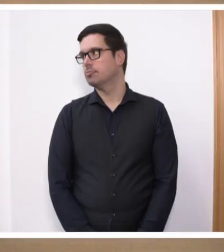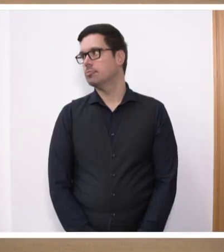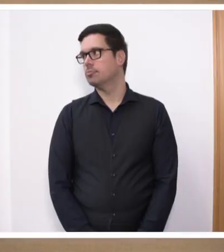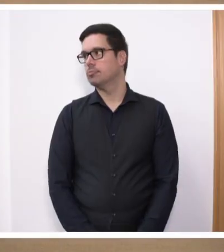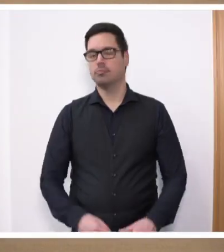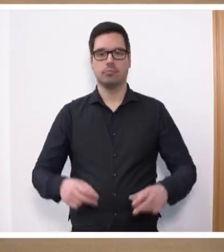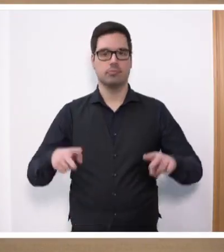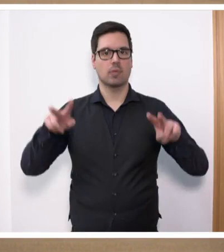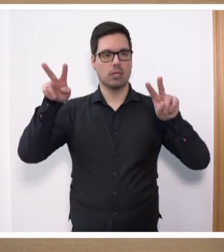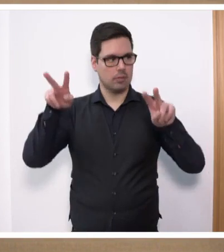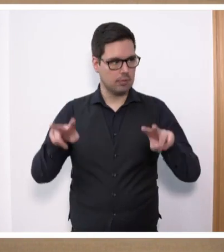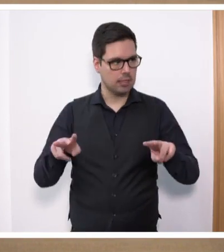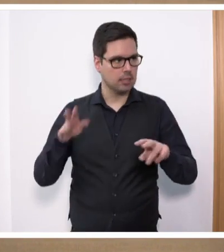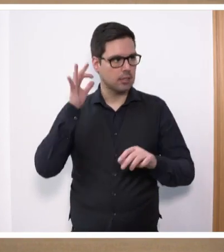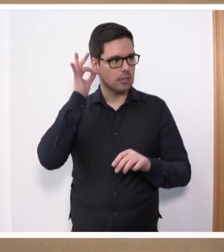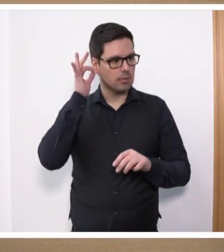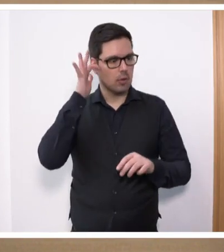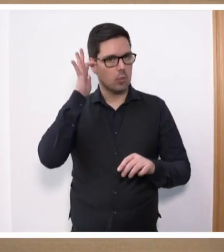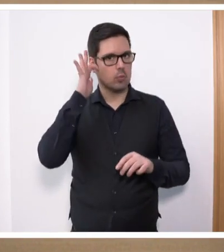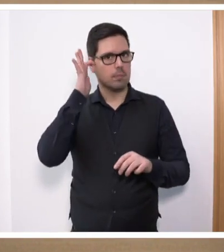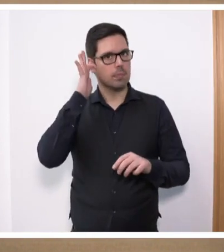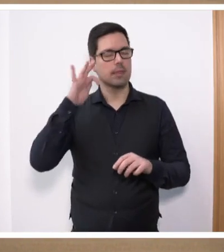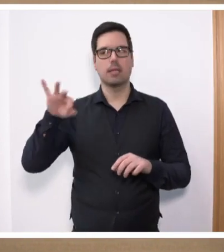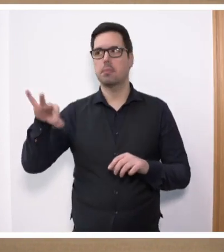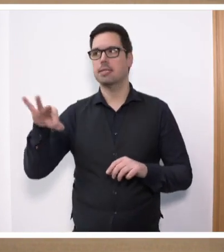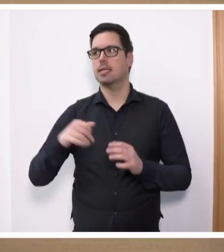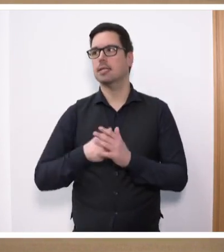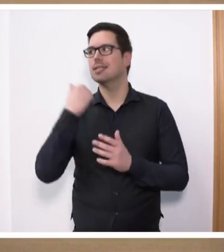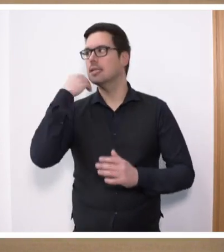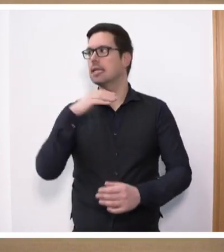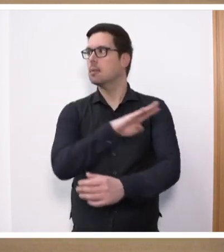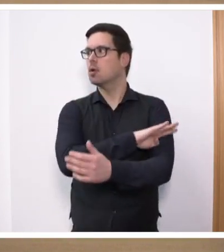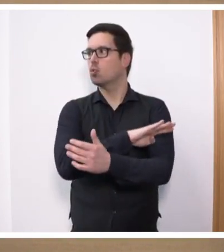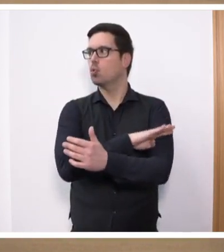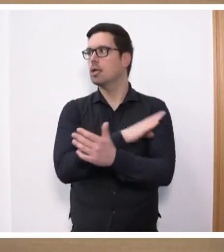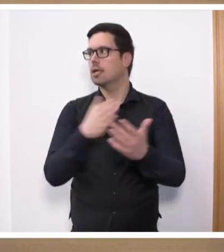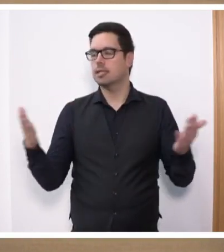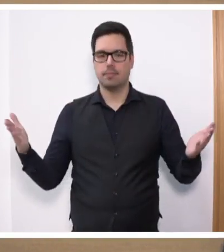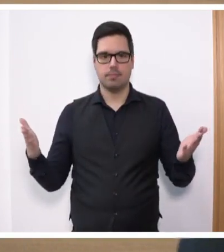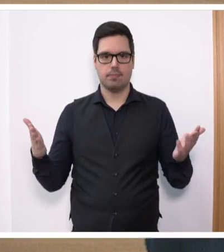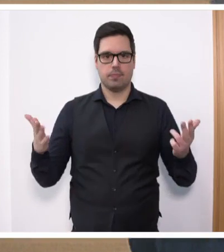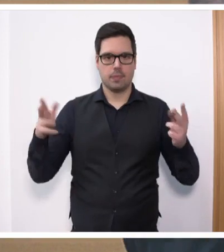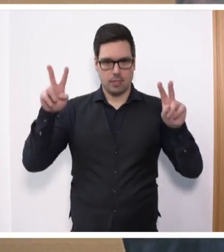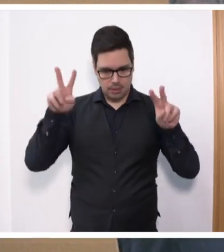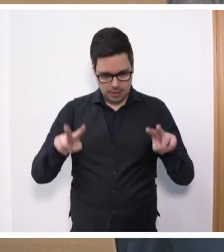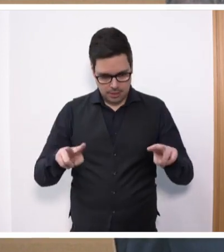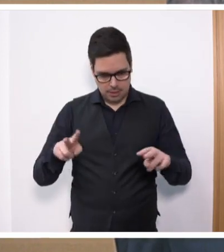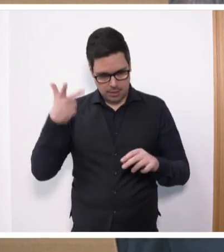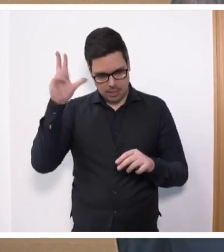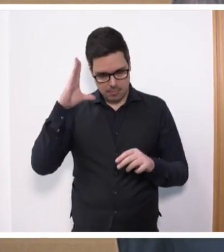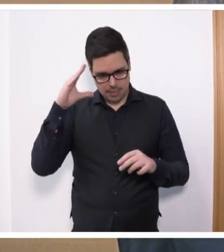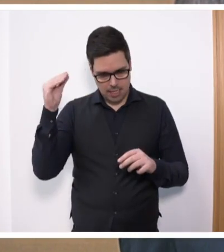Sehr verehrte Frau Präsidentin, liebe Kolleginnen und Kollegen, sehr verehrte Damen, meine Herren.